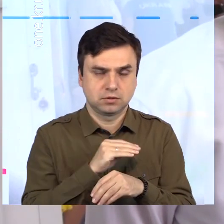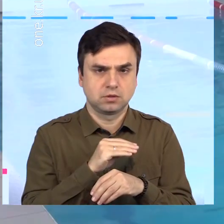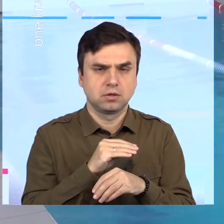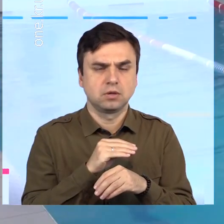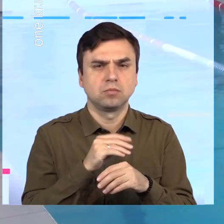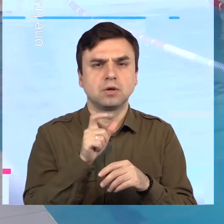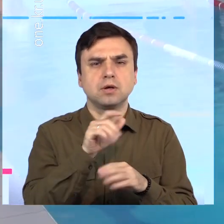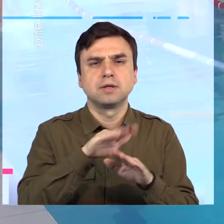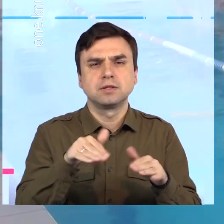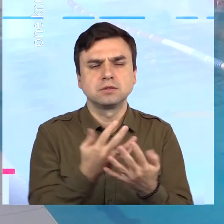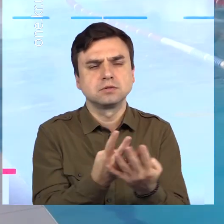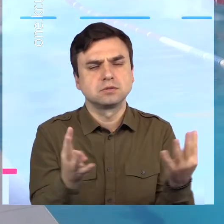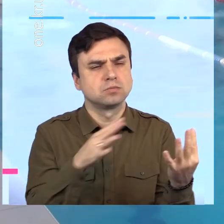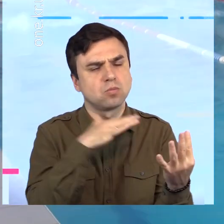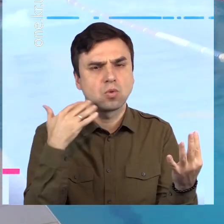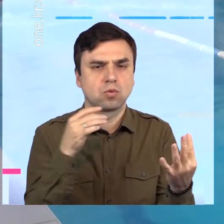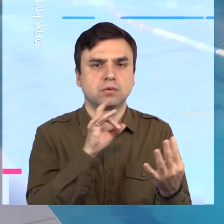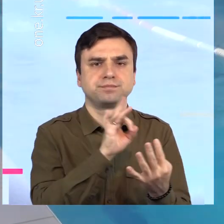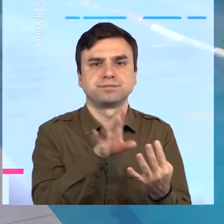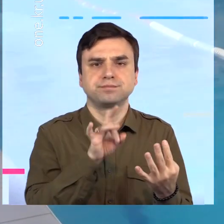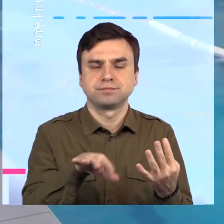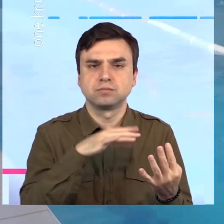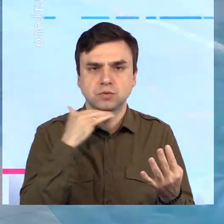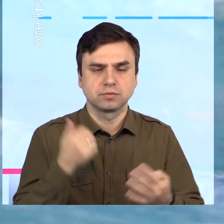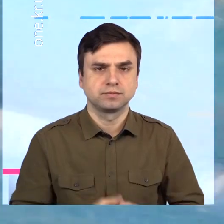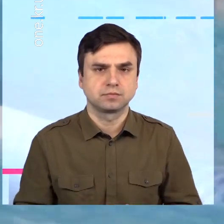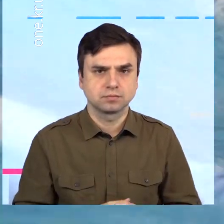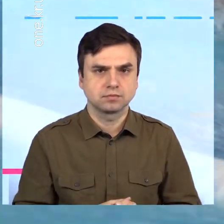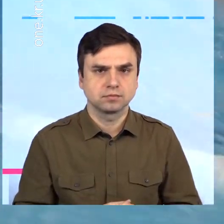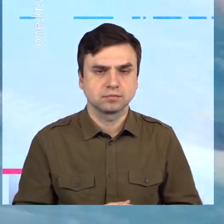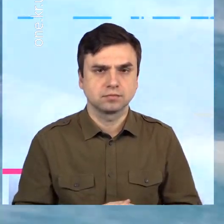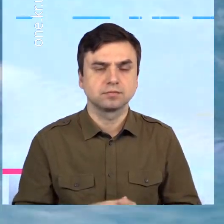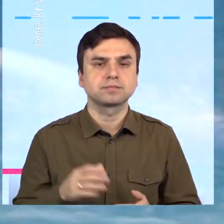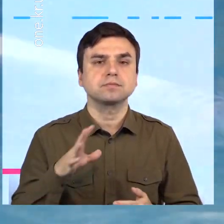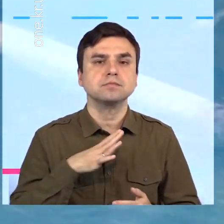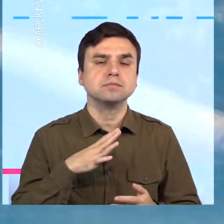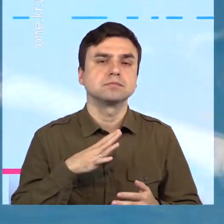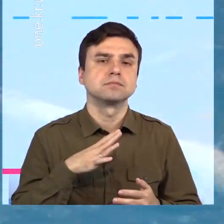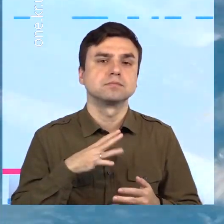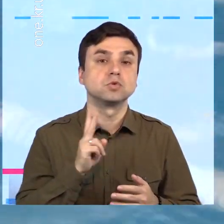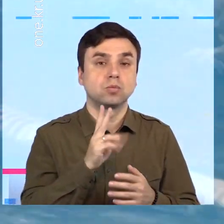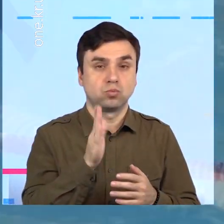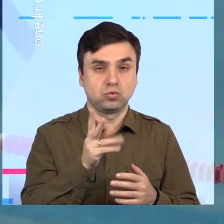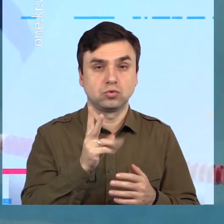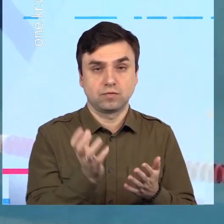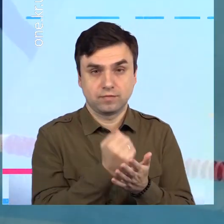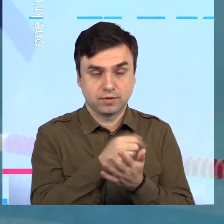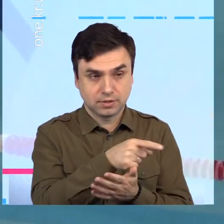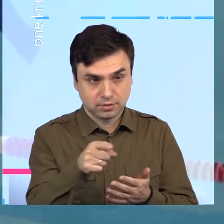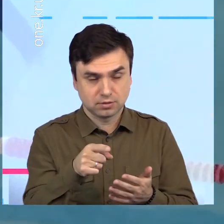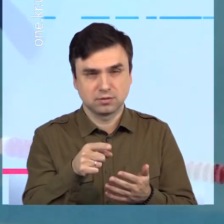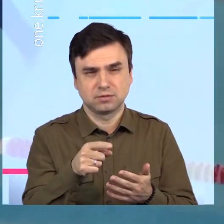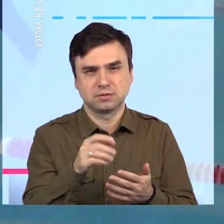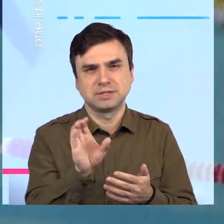конкуренція. Після підбиття підсумків дводенних змагань близько 100 спортсменів, золотих, срібних та бронзових призерів, нагороді грамотами за перемогу у